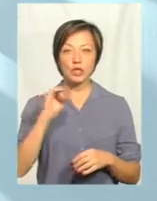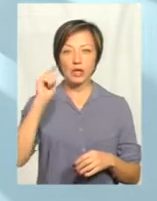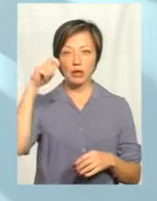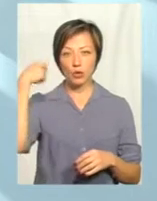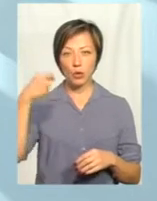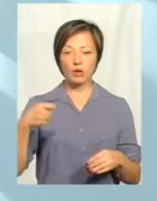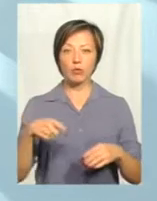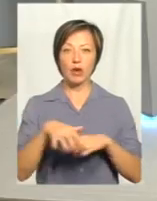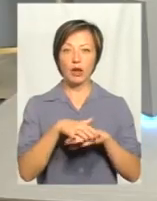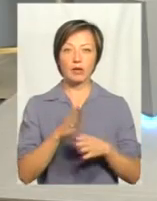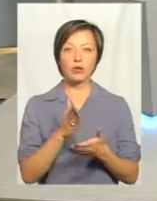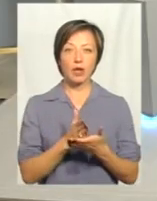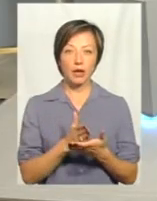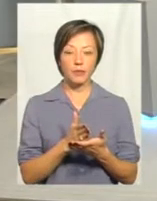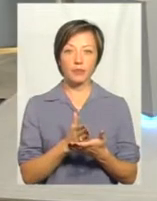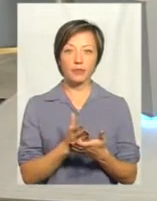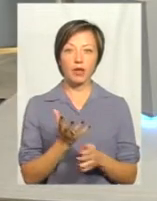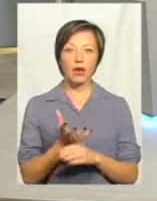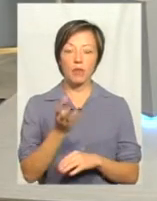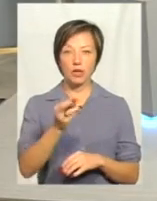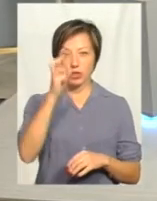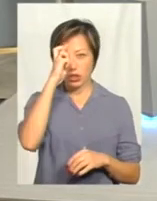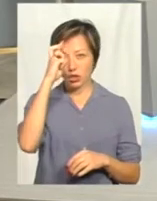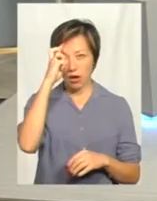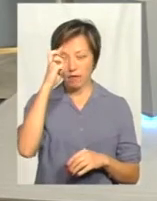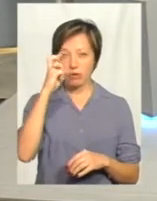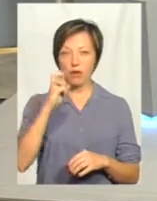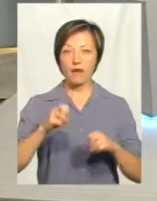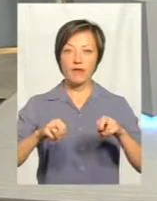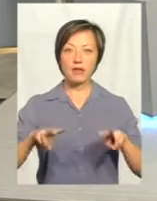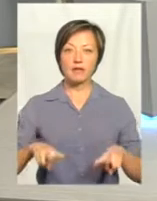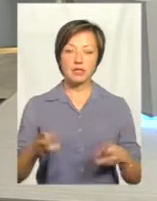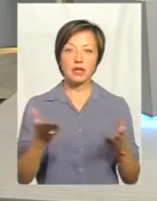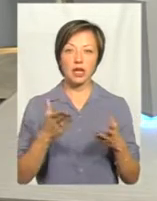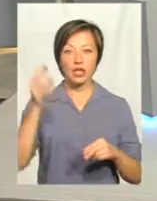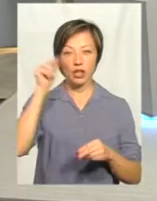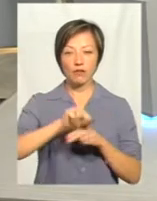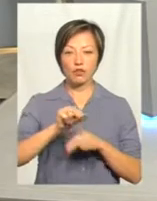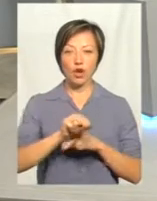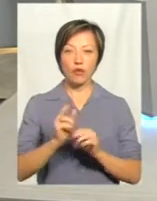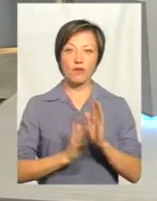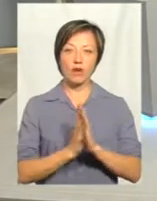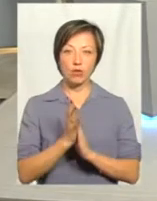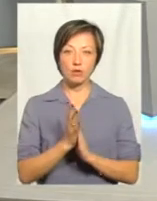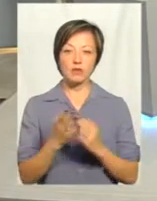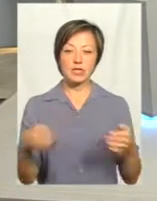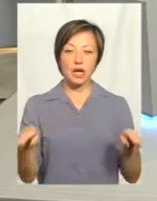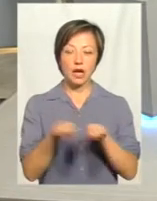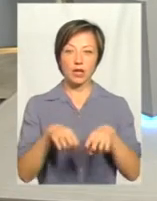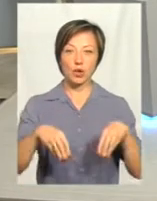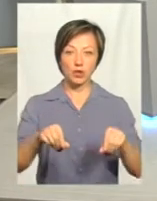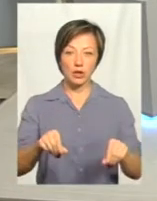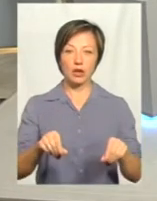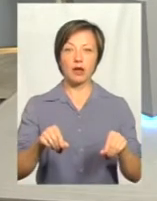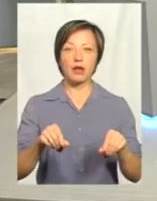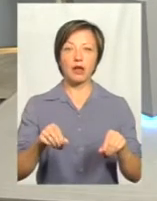ринку, що є оплачувані державою фахівці, які навчають вирощувати у закритих ґрунтах, тобто